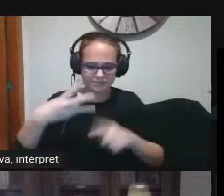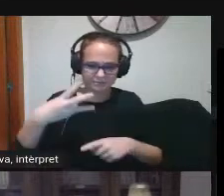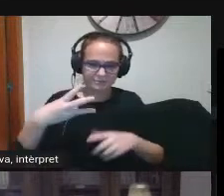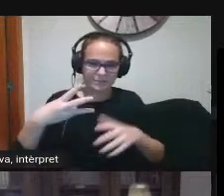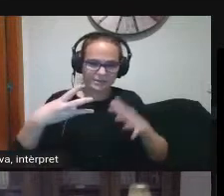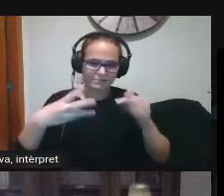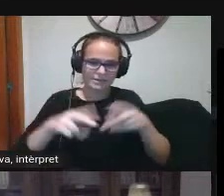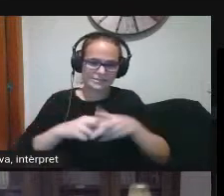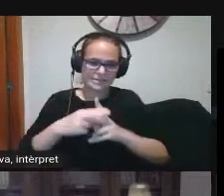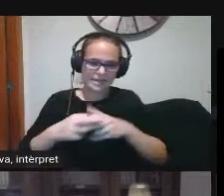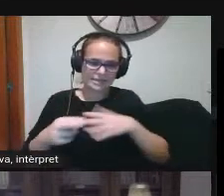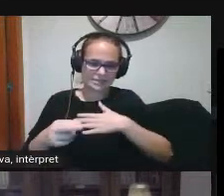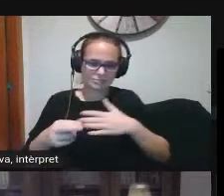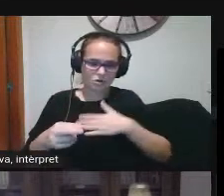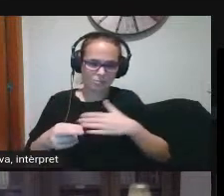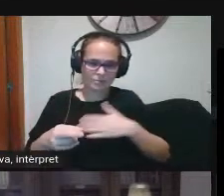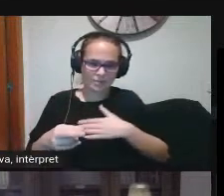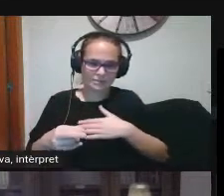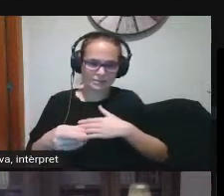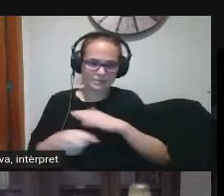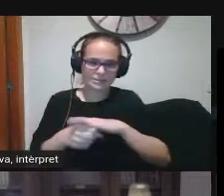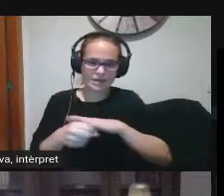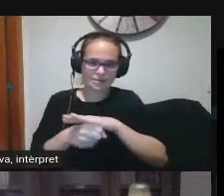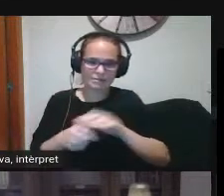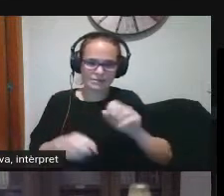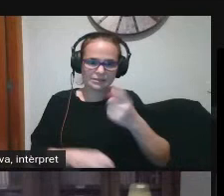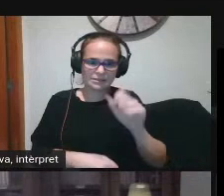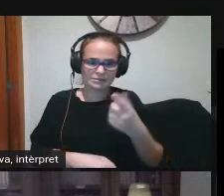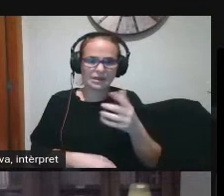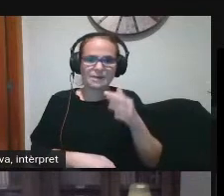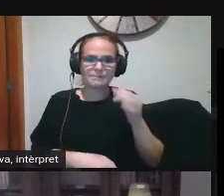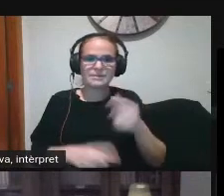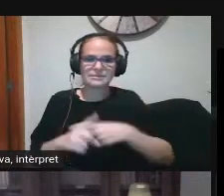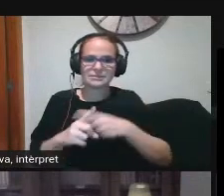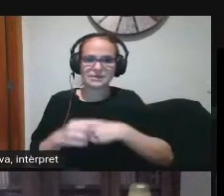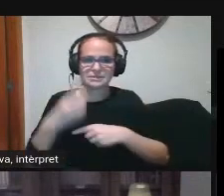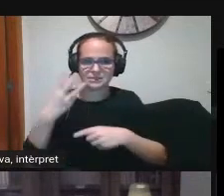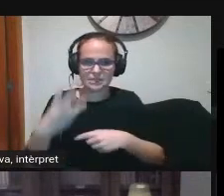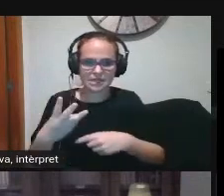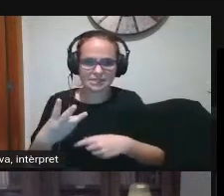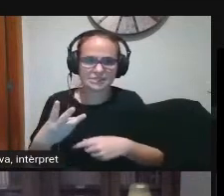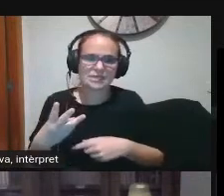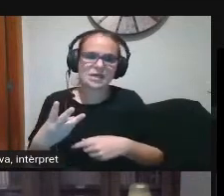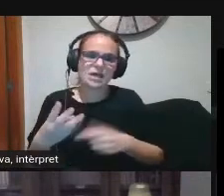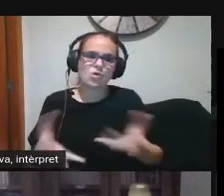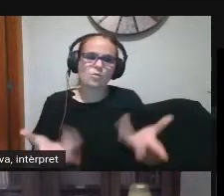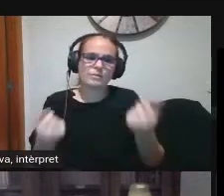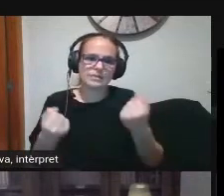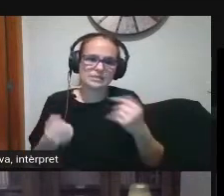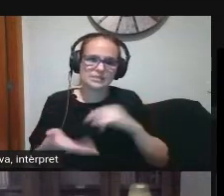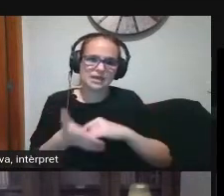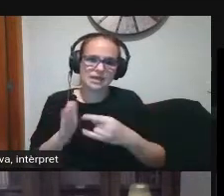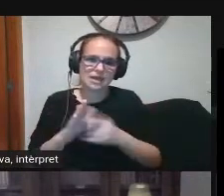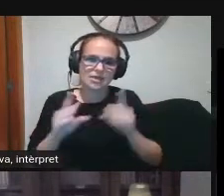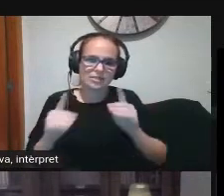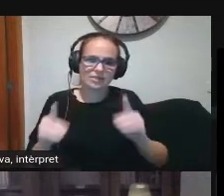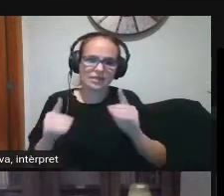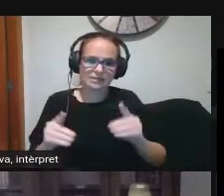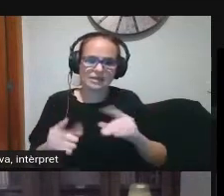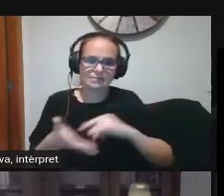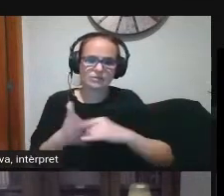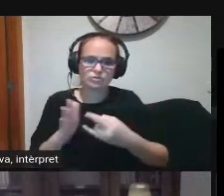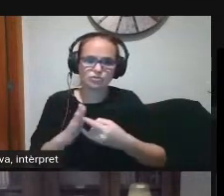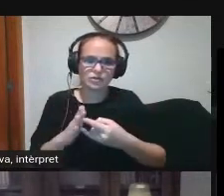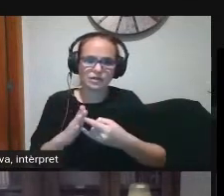l'àmbit digital i els tres nivells de la competència didàctica i metodològica podem establir tres nivells de